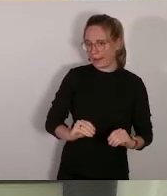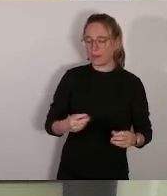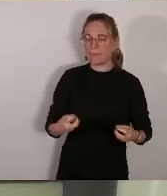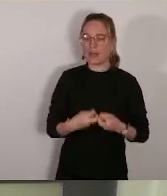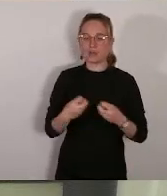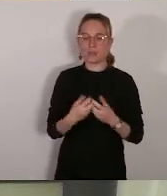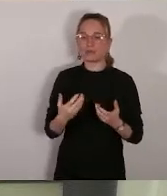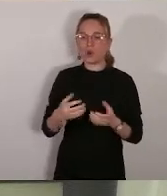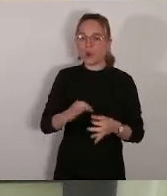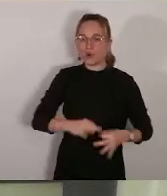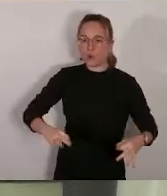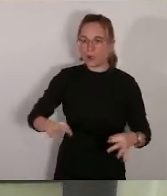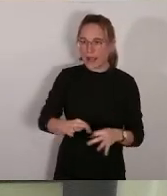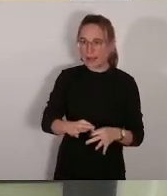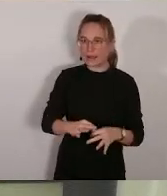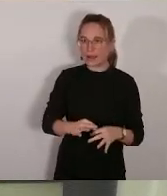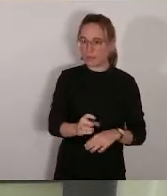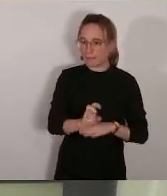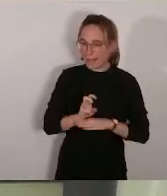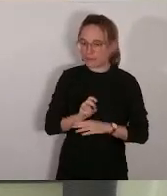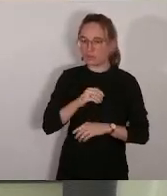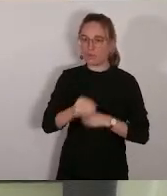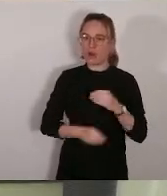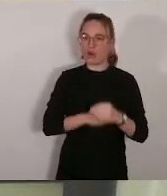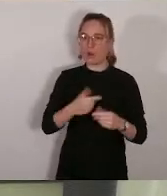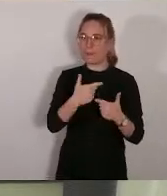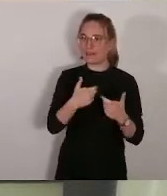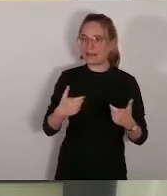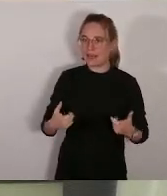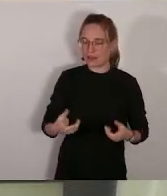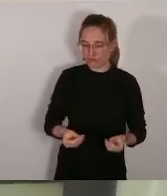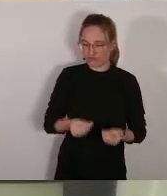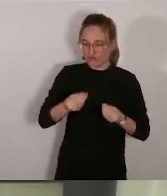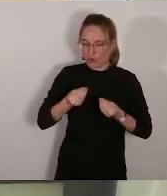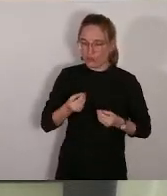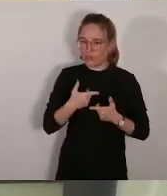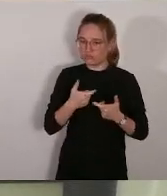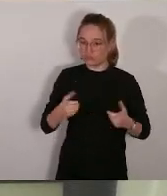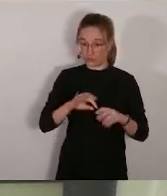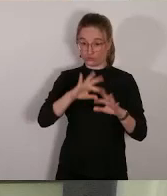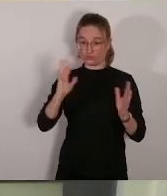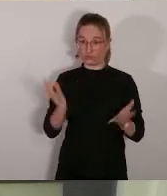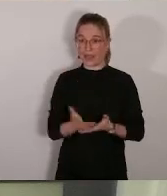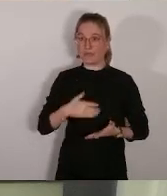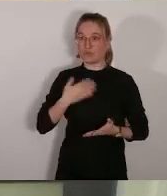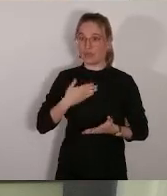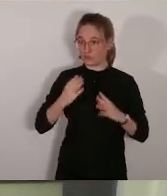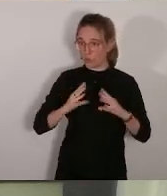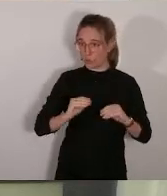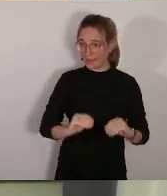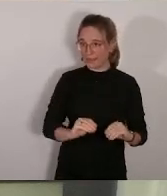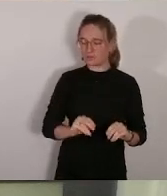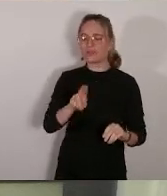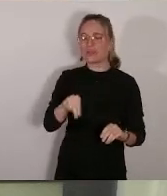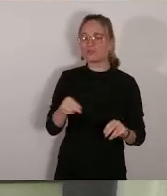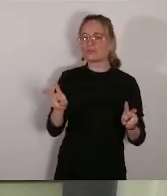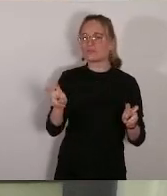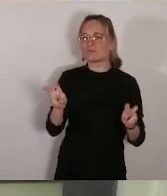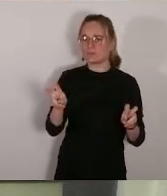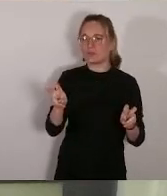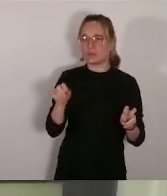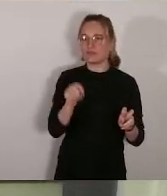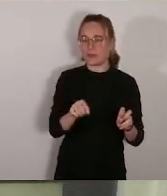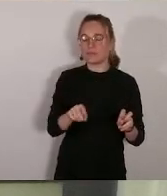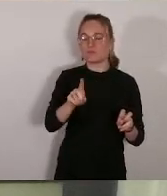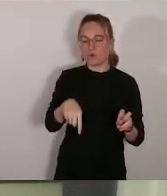Et pour l'ensemble de la ville, on a un rapport conséquent. J'ai remarqué que les sommes variées, la plus petite somme est de 8